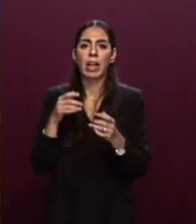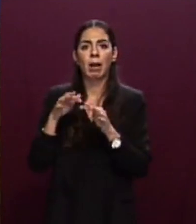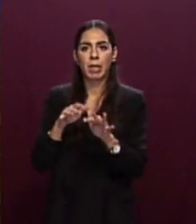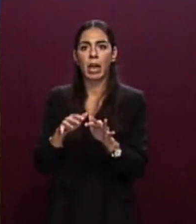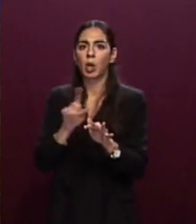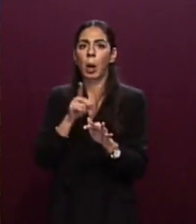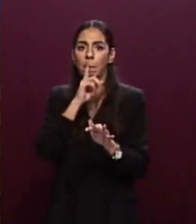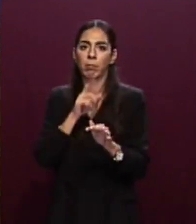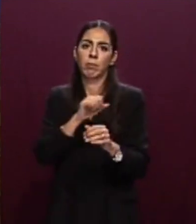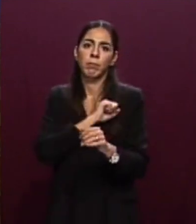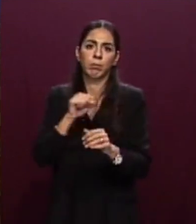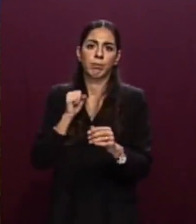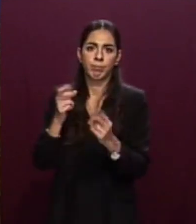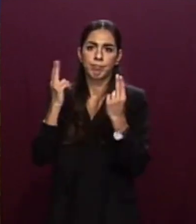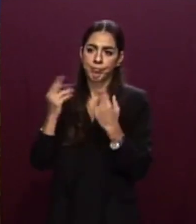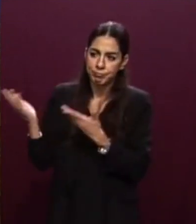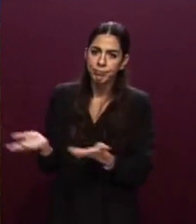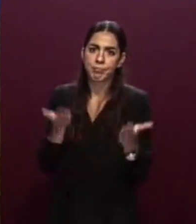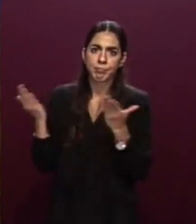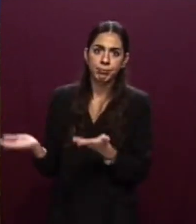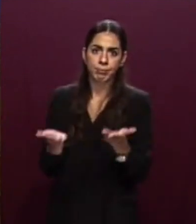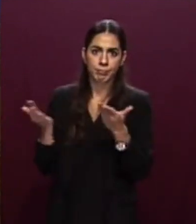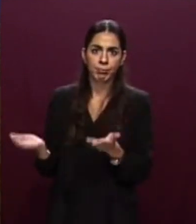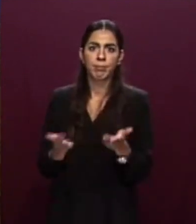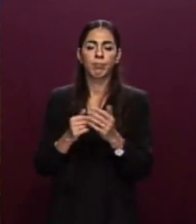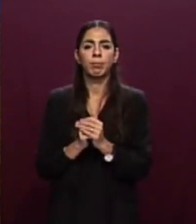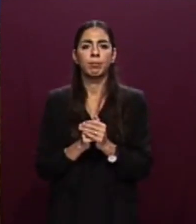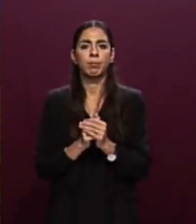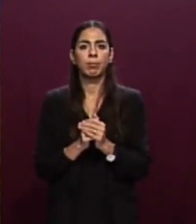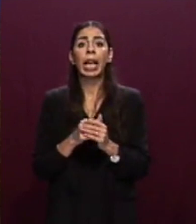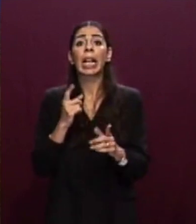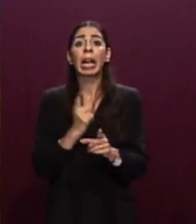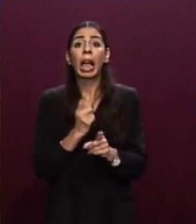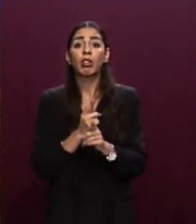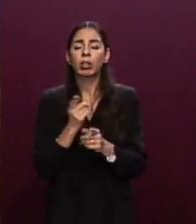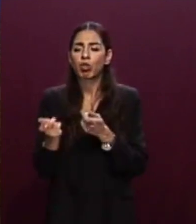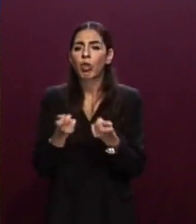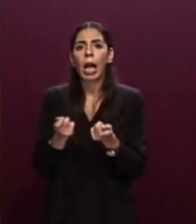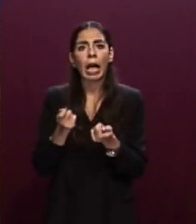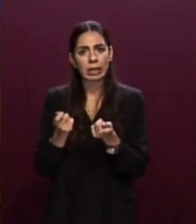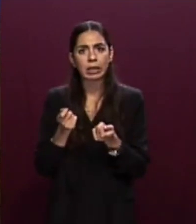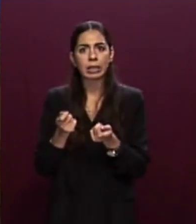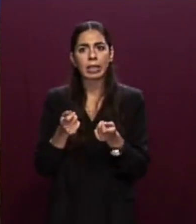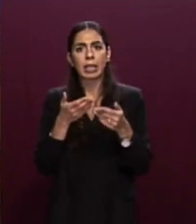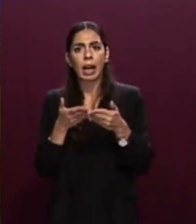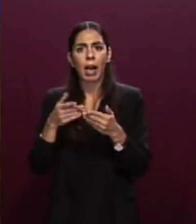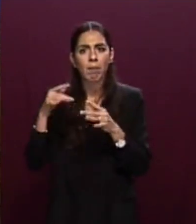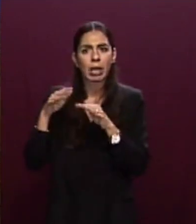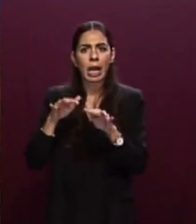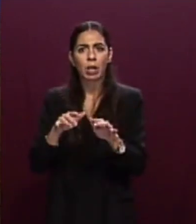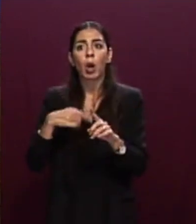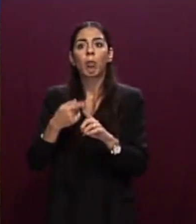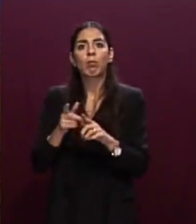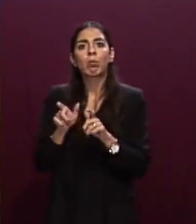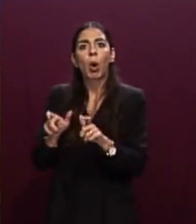Anticipo soltanto che la necessità di governare i flussi migratori e di fermare le partenze illegali trova conferma anche